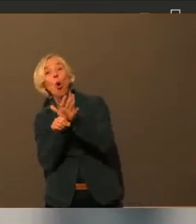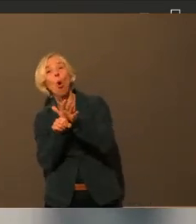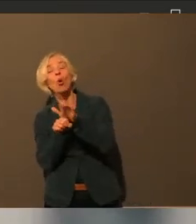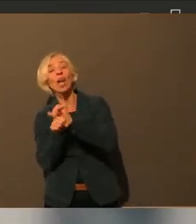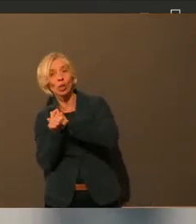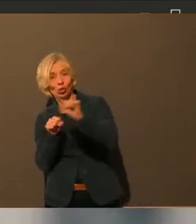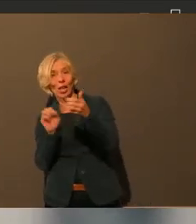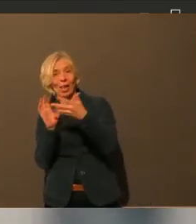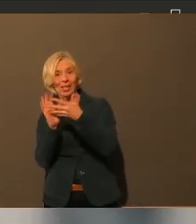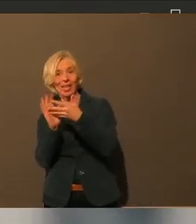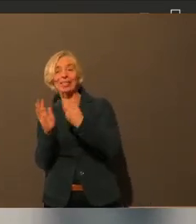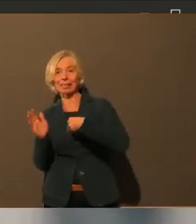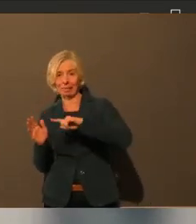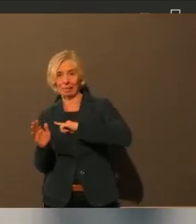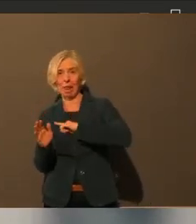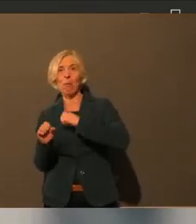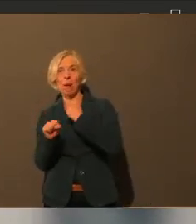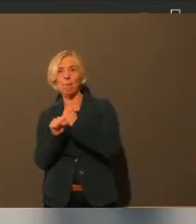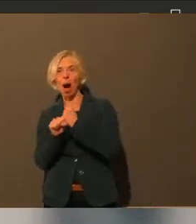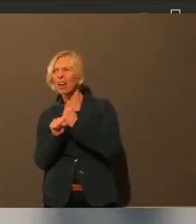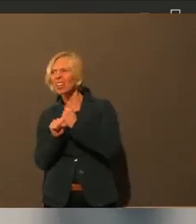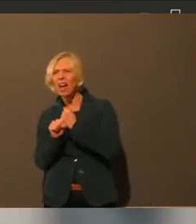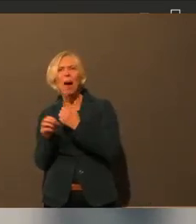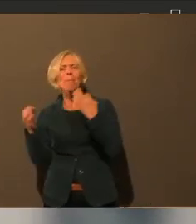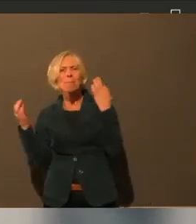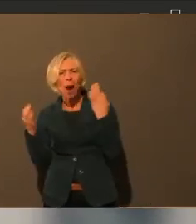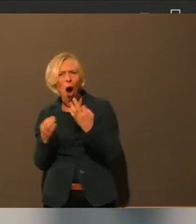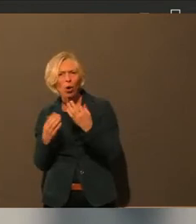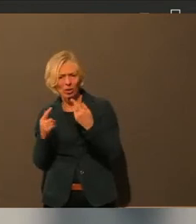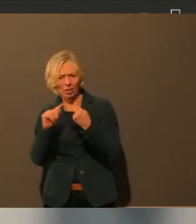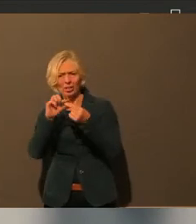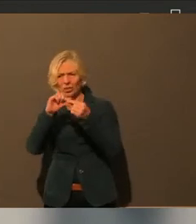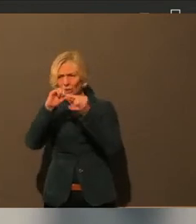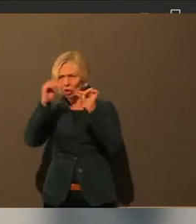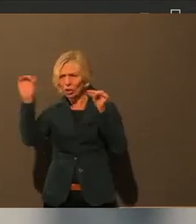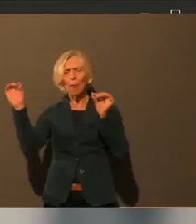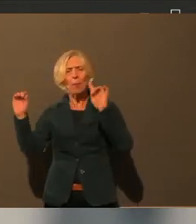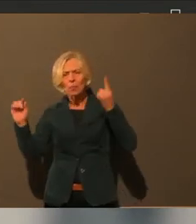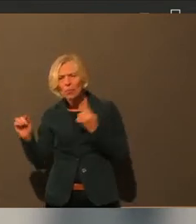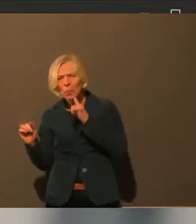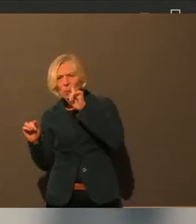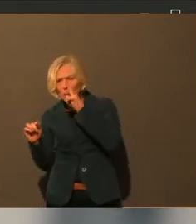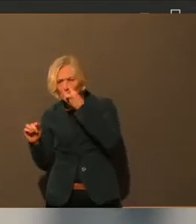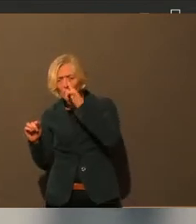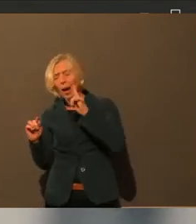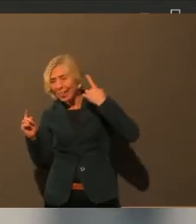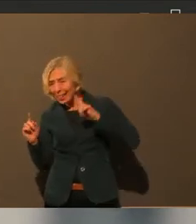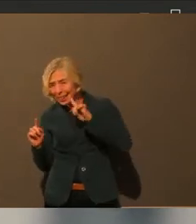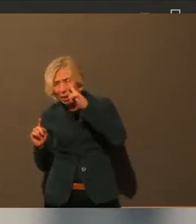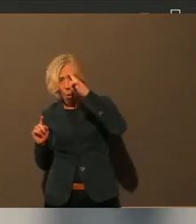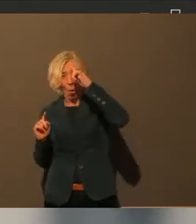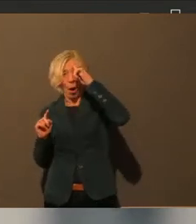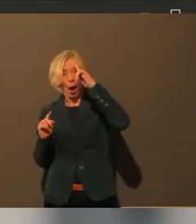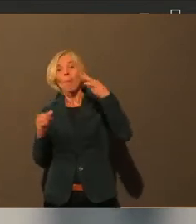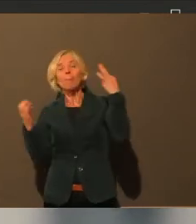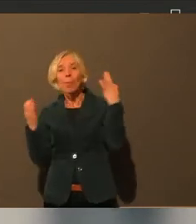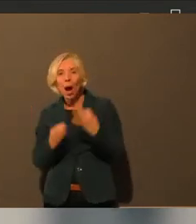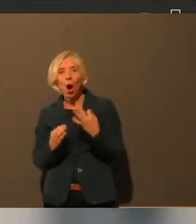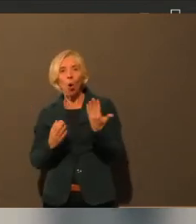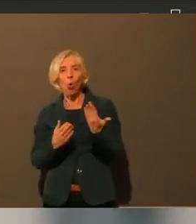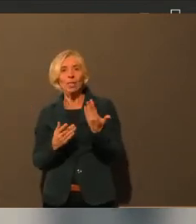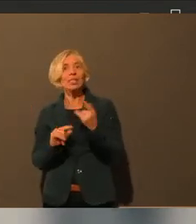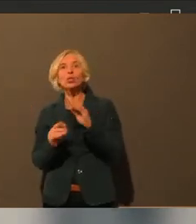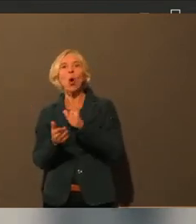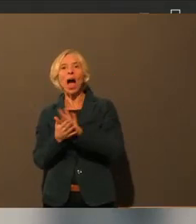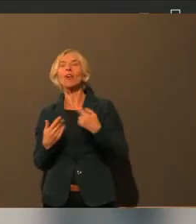sehr, sehr tiefgreifenden Nasenabstrich machen, um wirklich da hinzukommen, was man auch braucht für diesen Schnelltest.